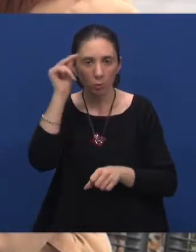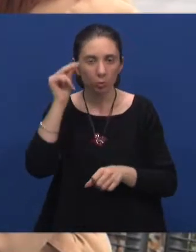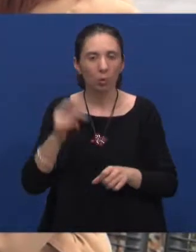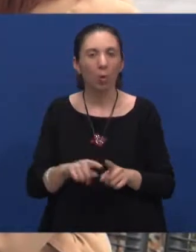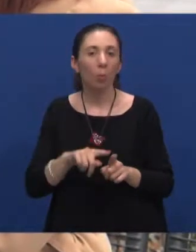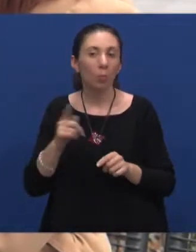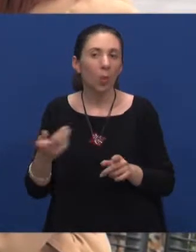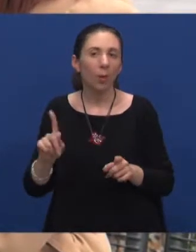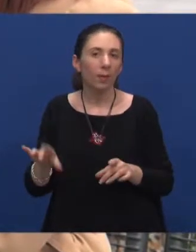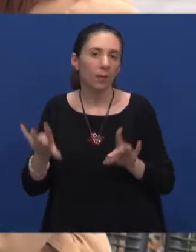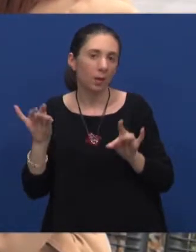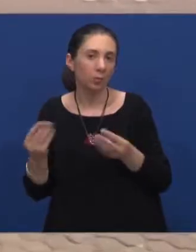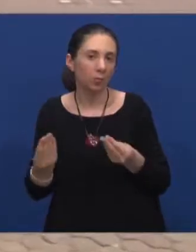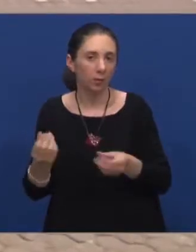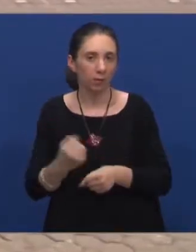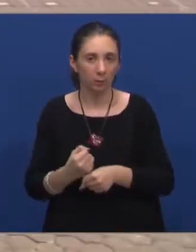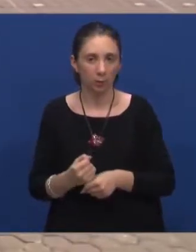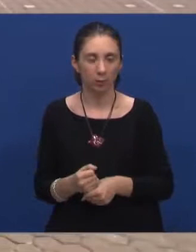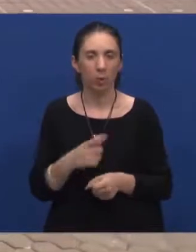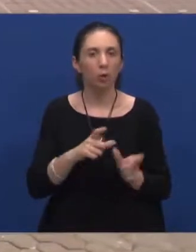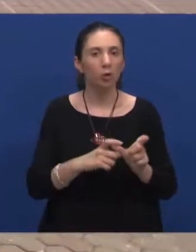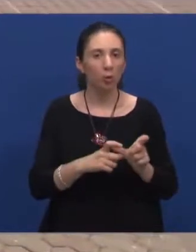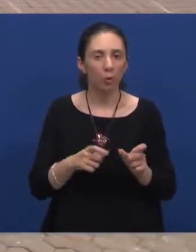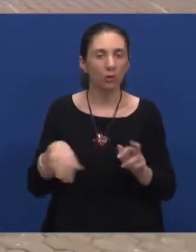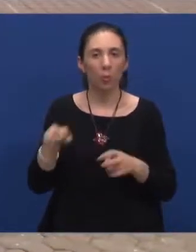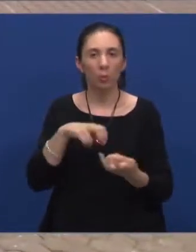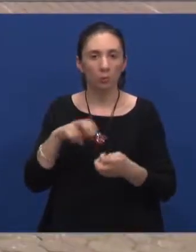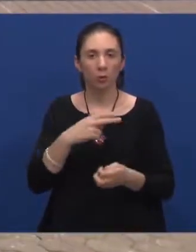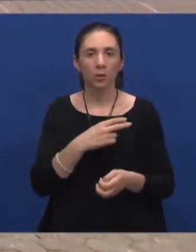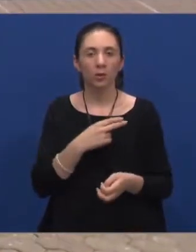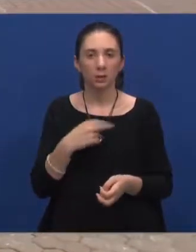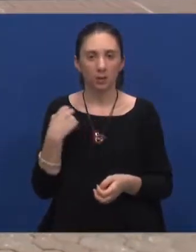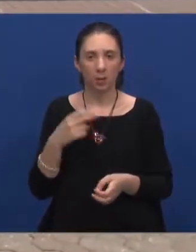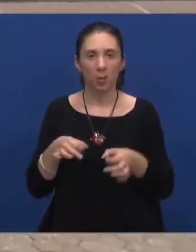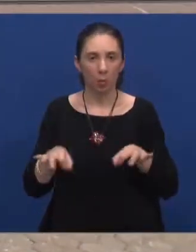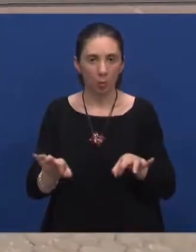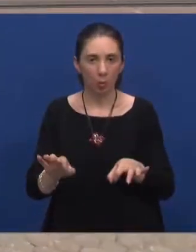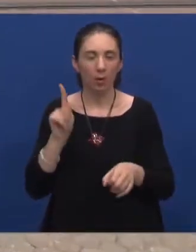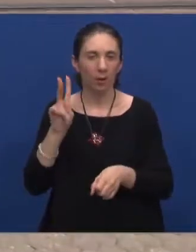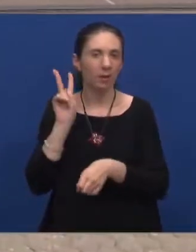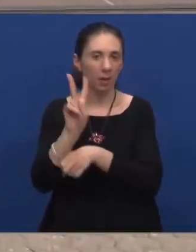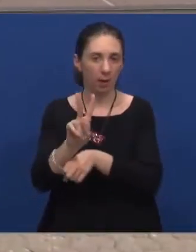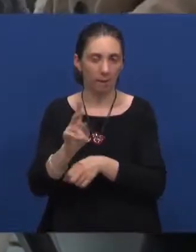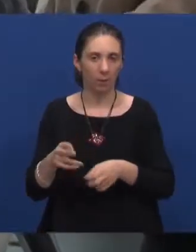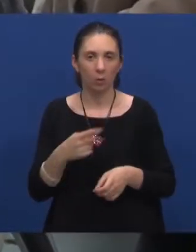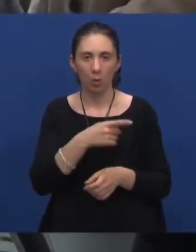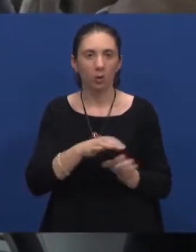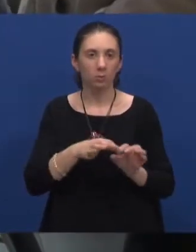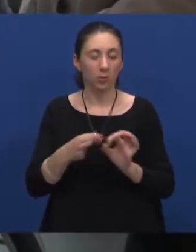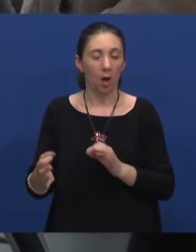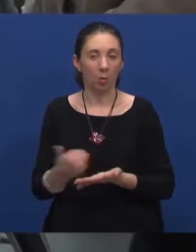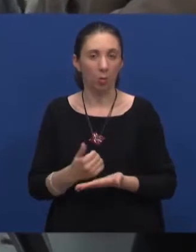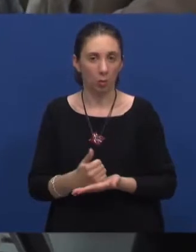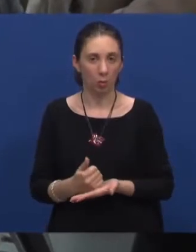neki posao ne dođe. Sa Sonjom smo prošetali zagrebačkim ulicama i provozali se tramvajem kojeg ona često